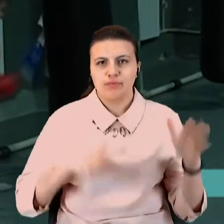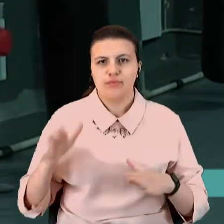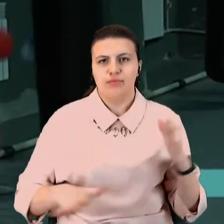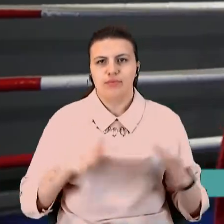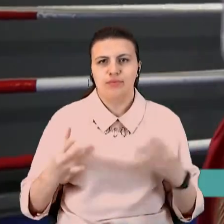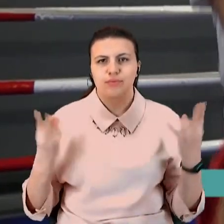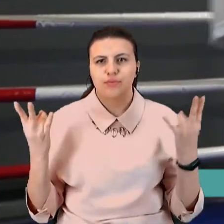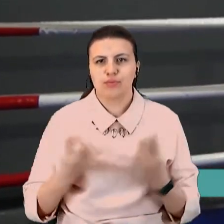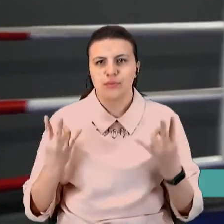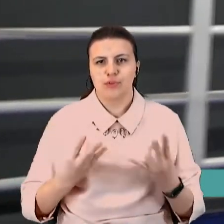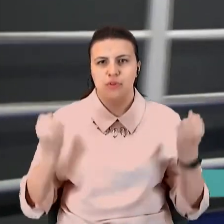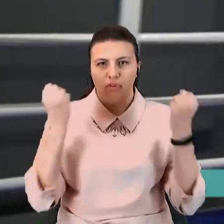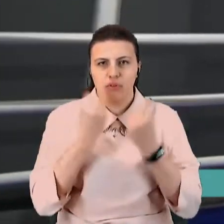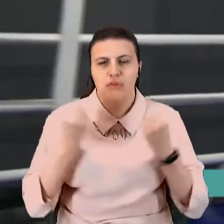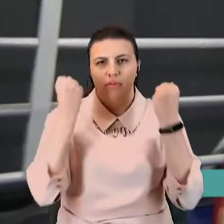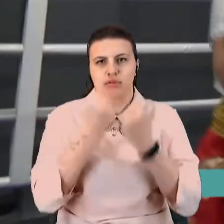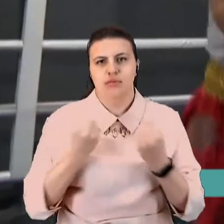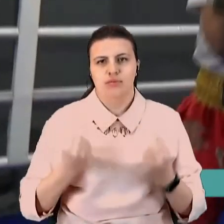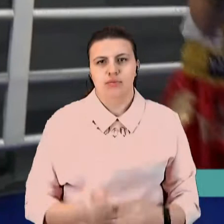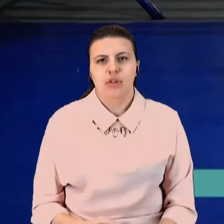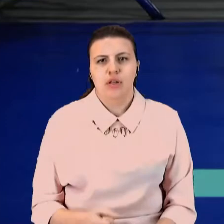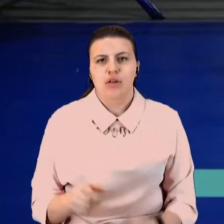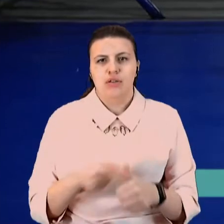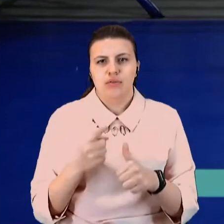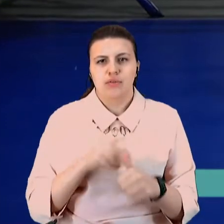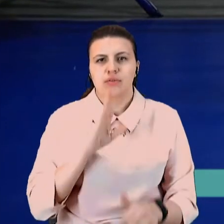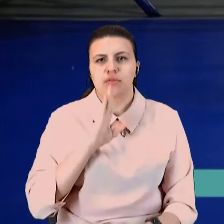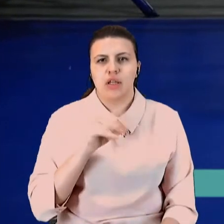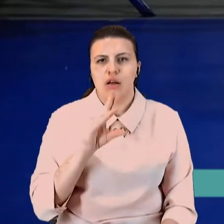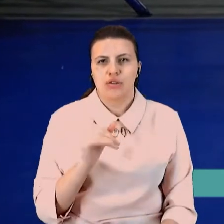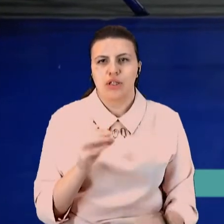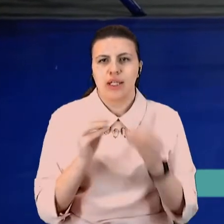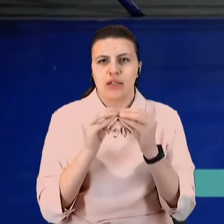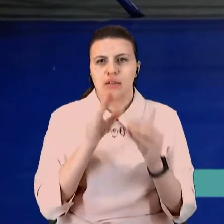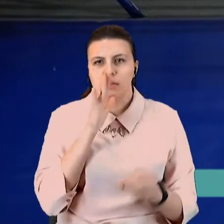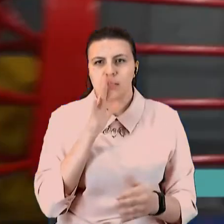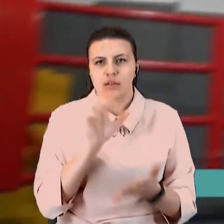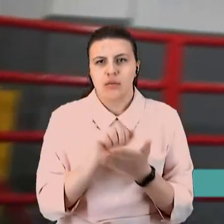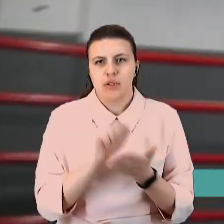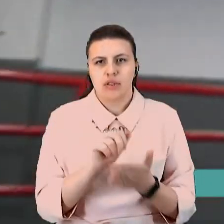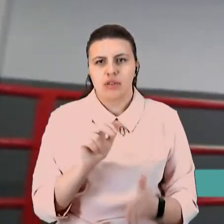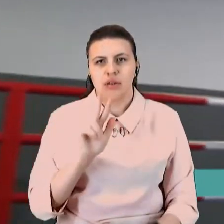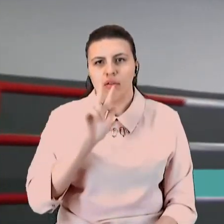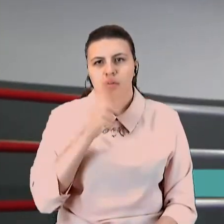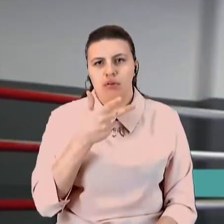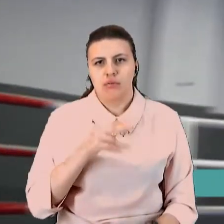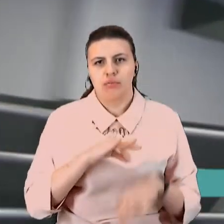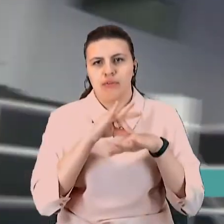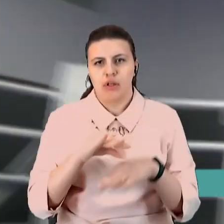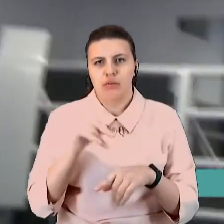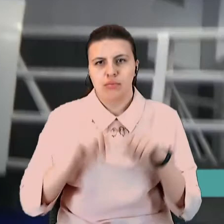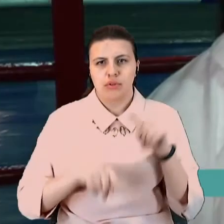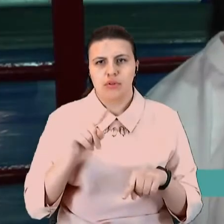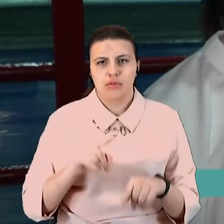забрасувала. А цю дівчинку теж звуть Даша, їй 10. Кікбоксингом займається третій рік. Сюди привели батьки. Ну, мені батьки